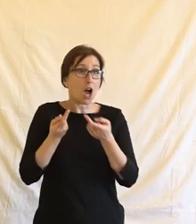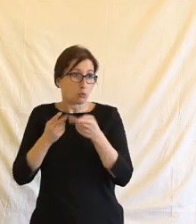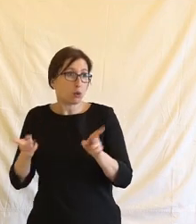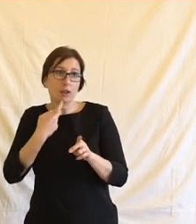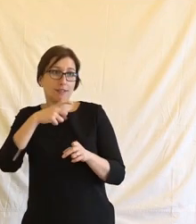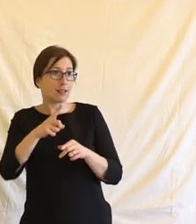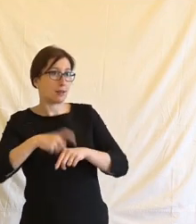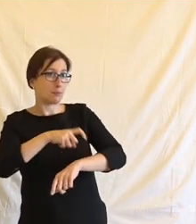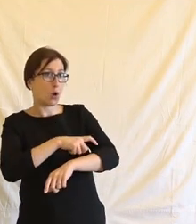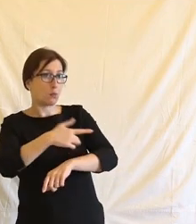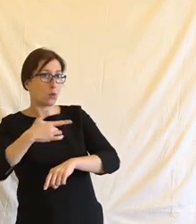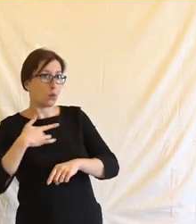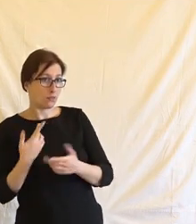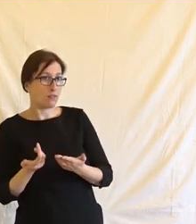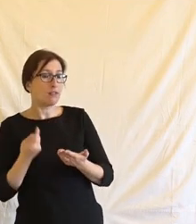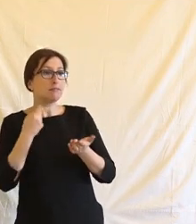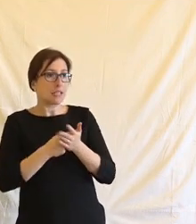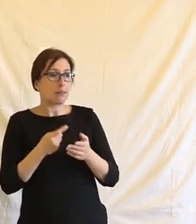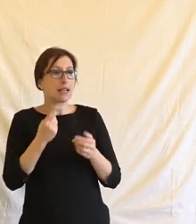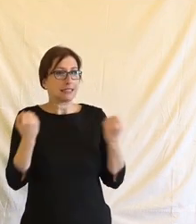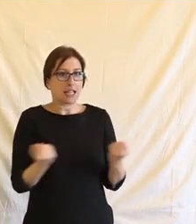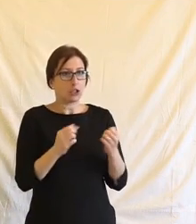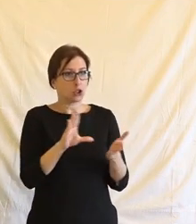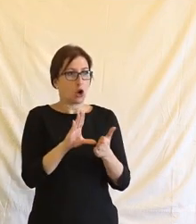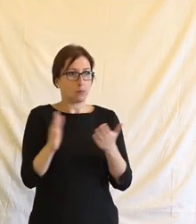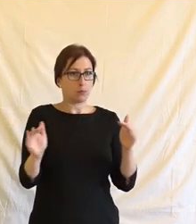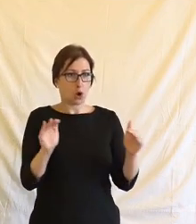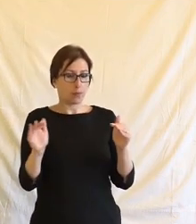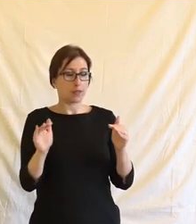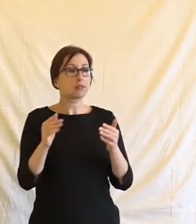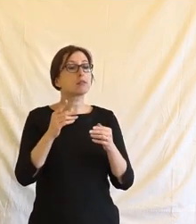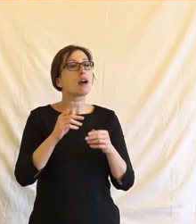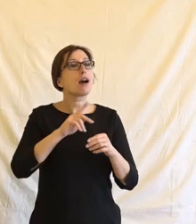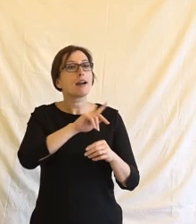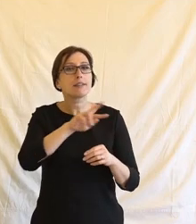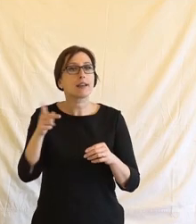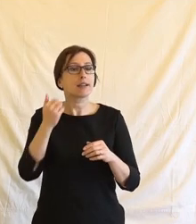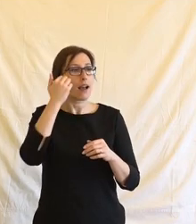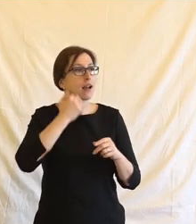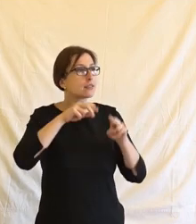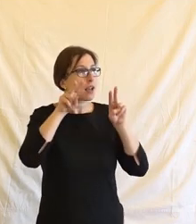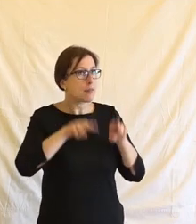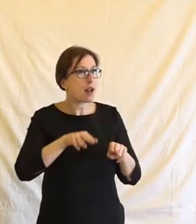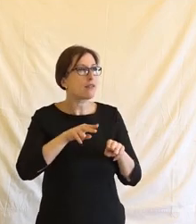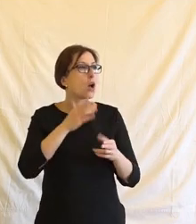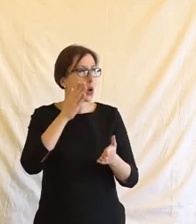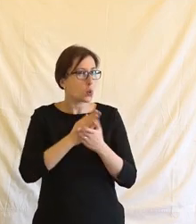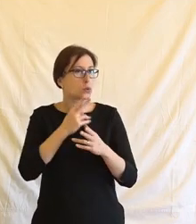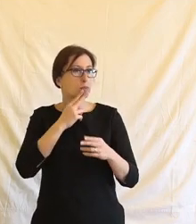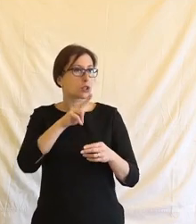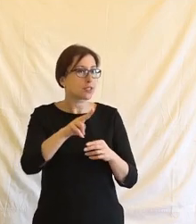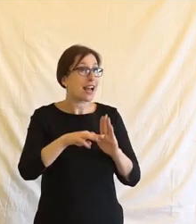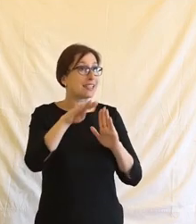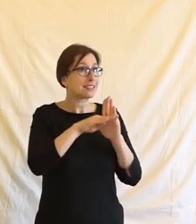nebo obou těch práv. A druhou možností je, že některá lidská práva přímo ve svém textu připouštějí omezení